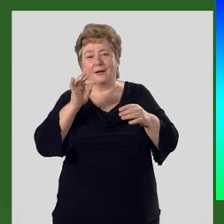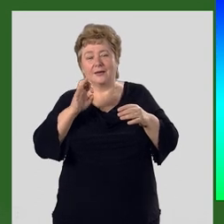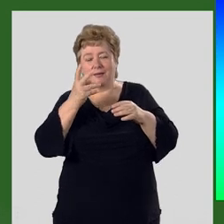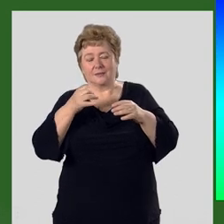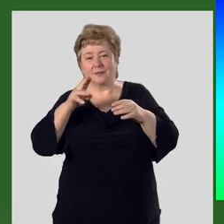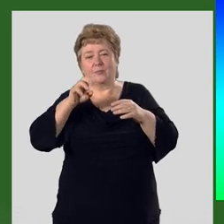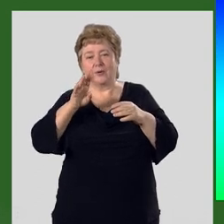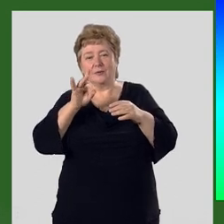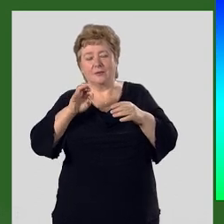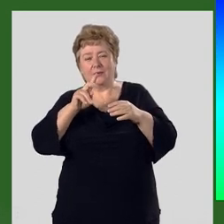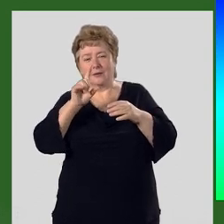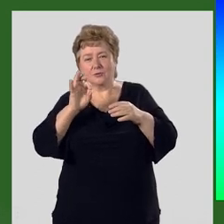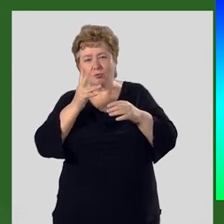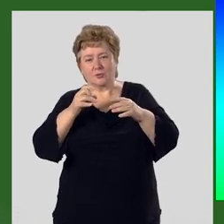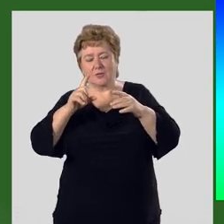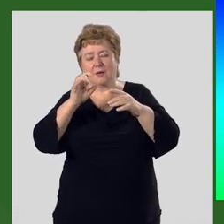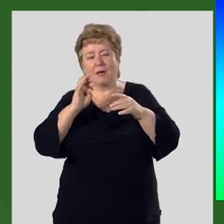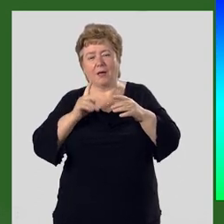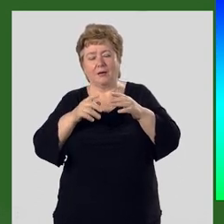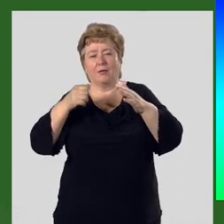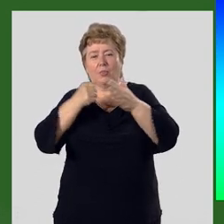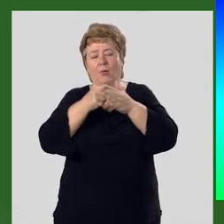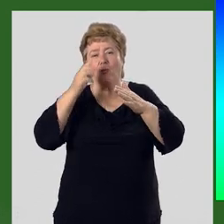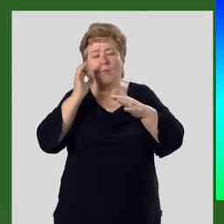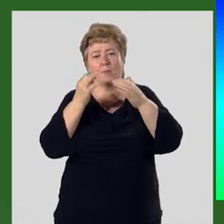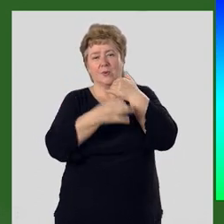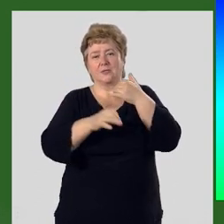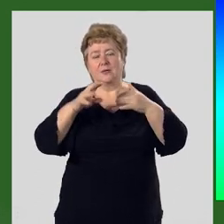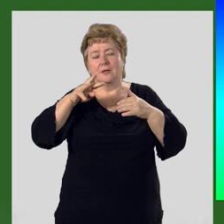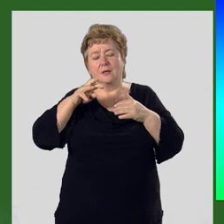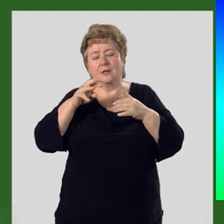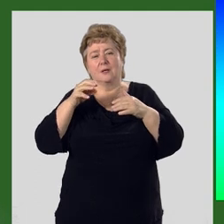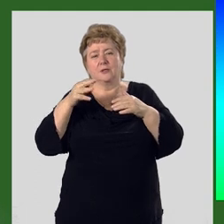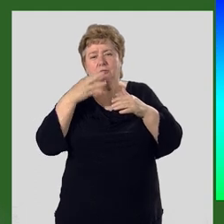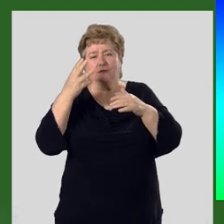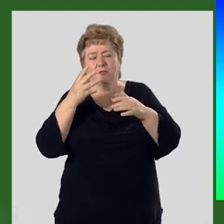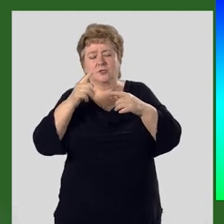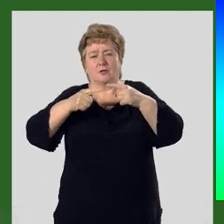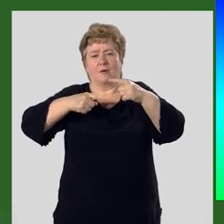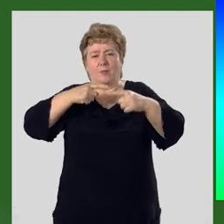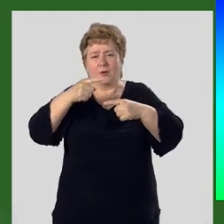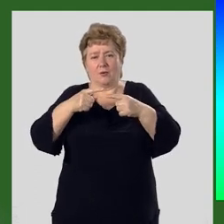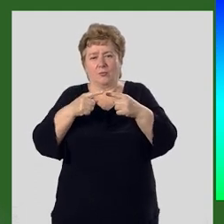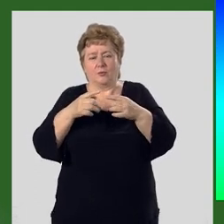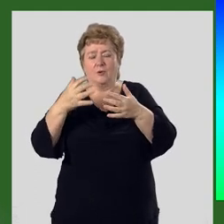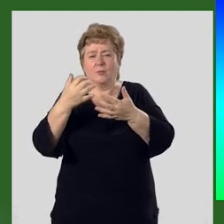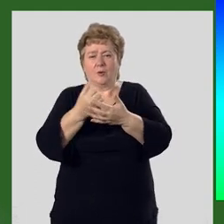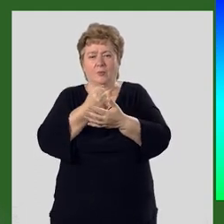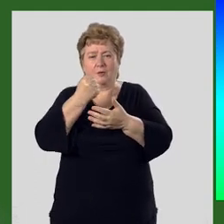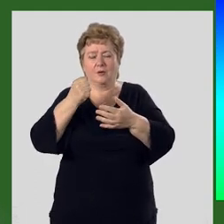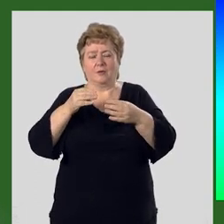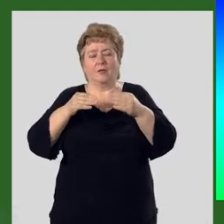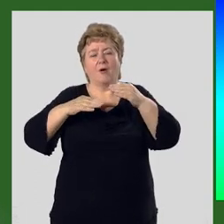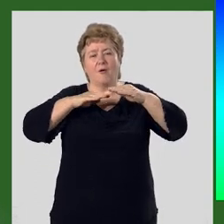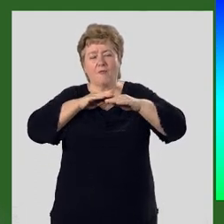и протерозойских эр до последнего неоген-четвертичного периода приобрели